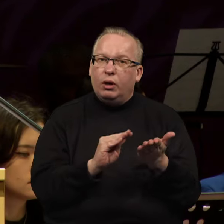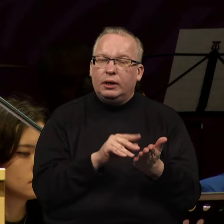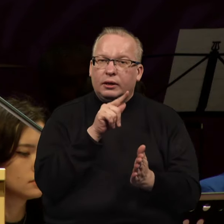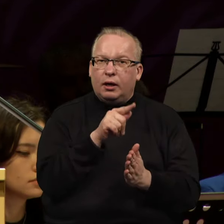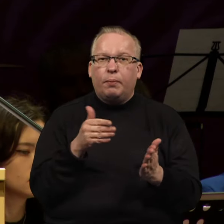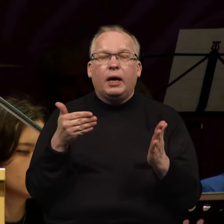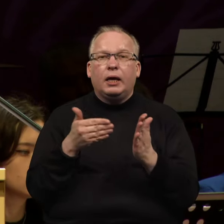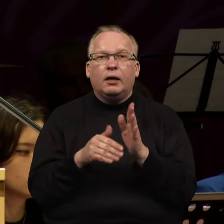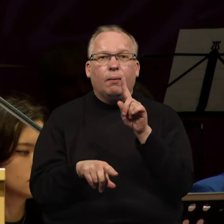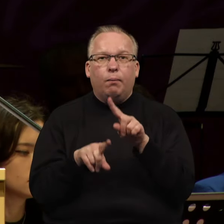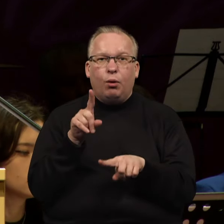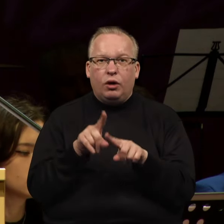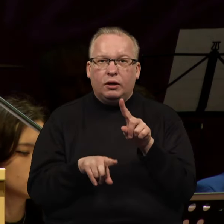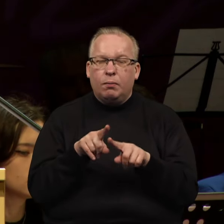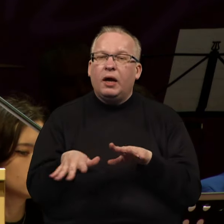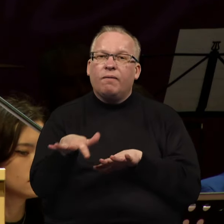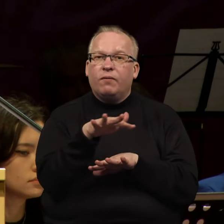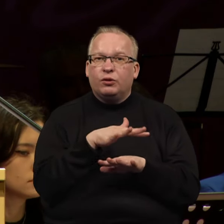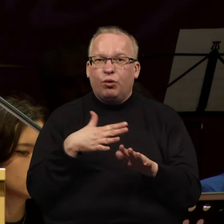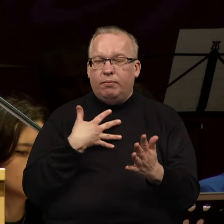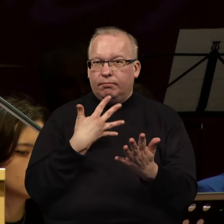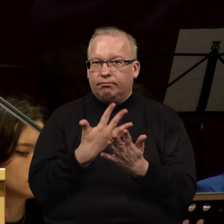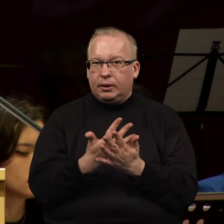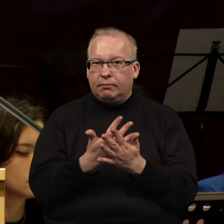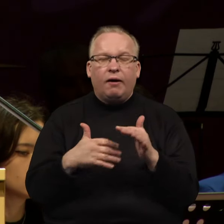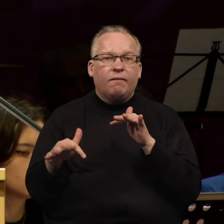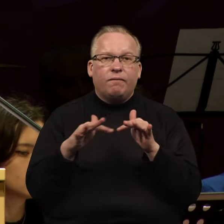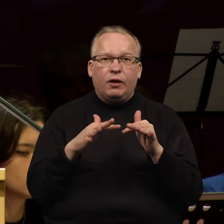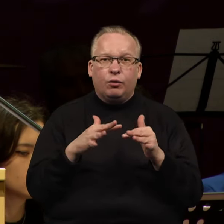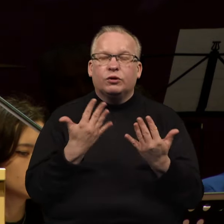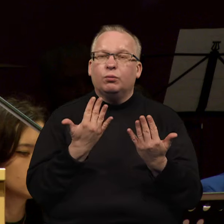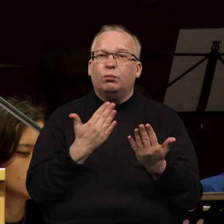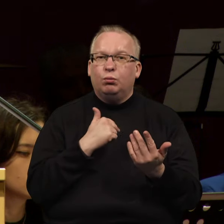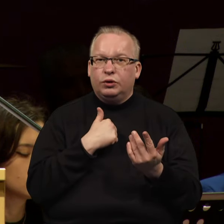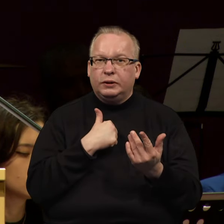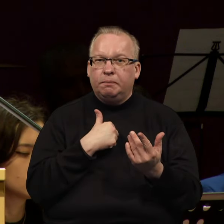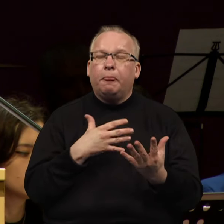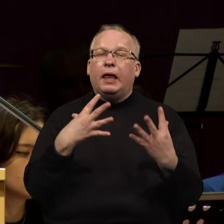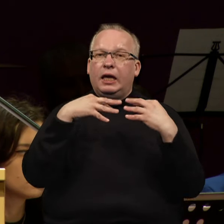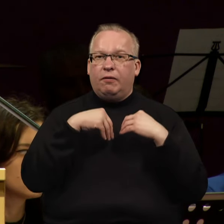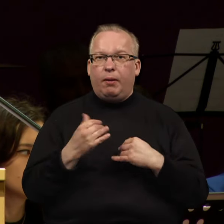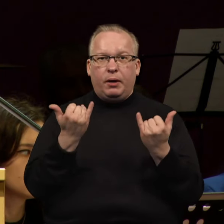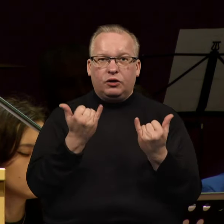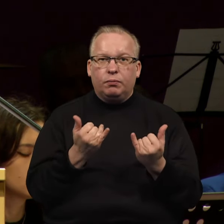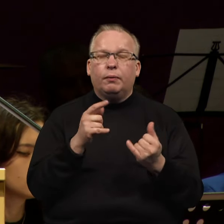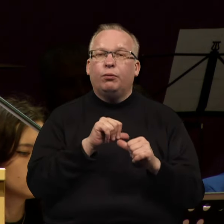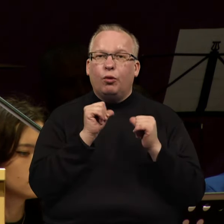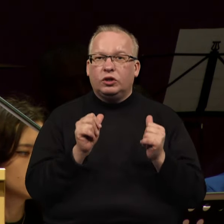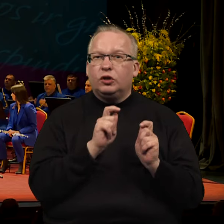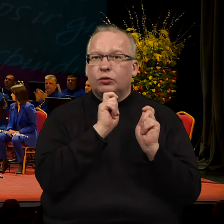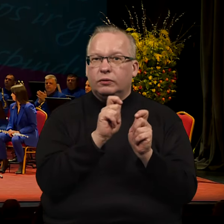iki politikos, iki visuomeninės veiklos, mūsų įkvėpia ir šiandien. Nuo šidžiai sveikinu visus